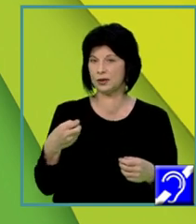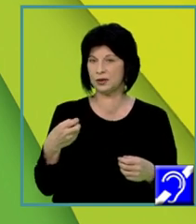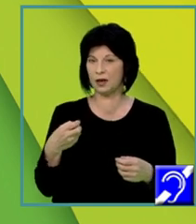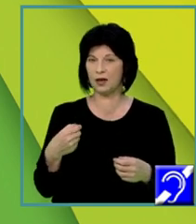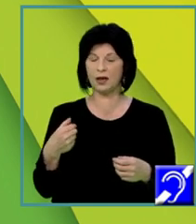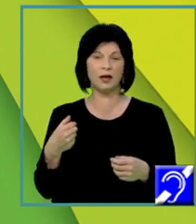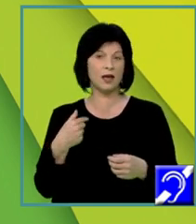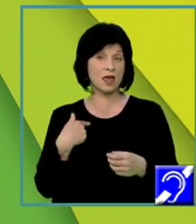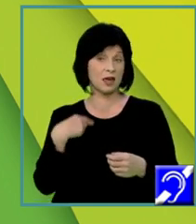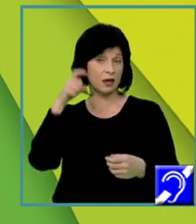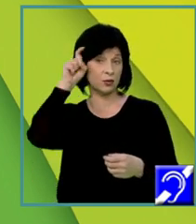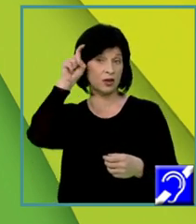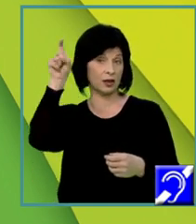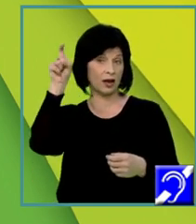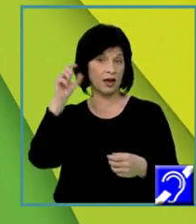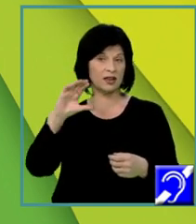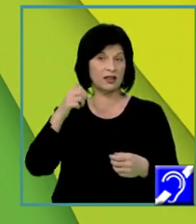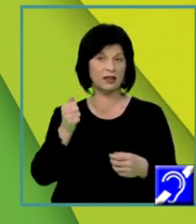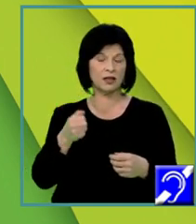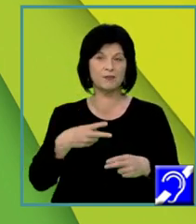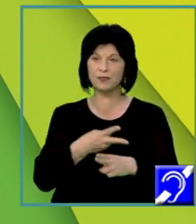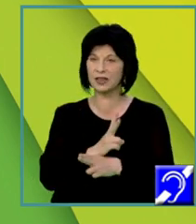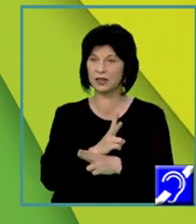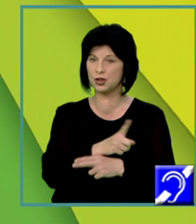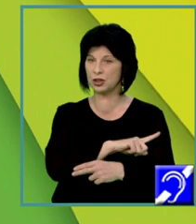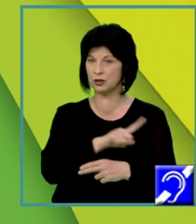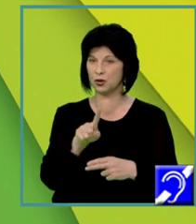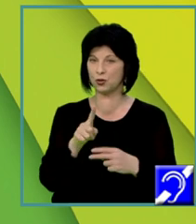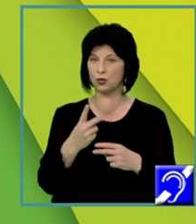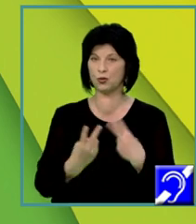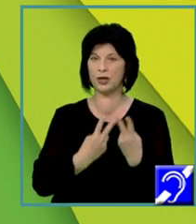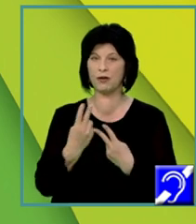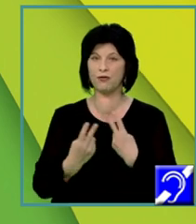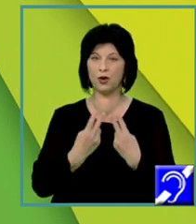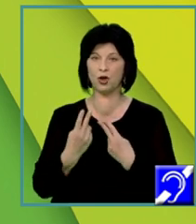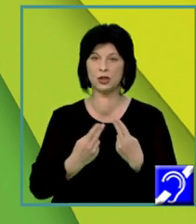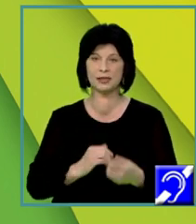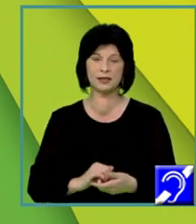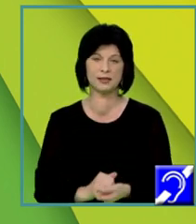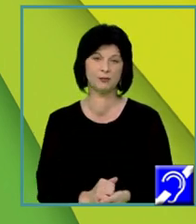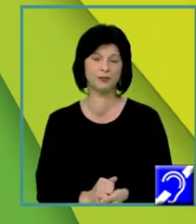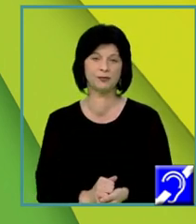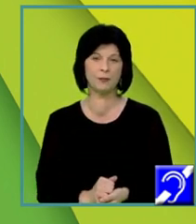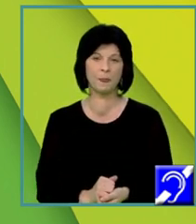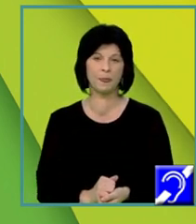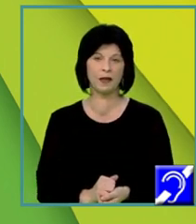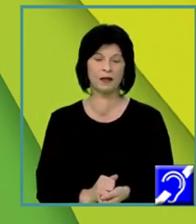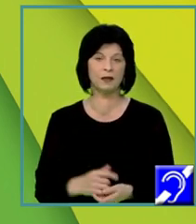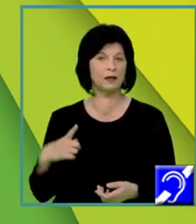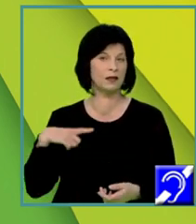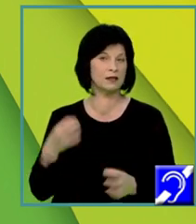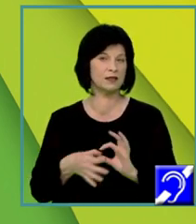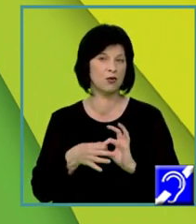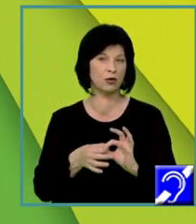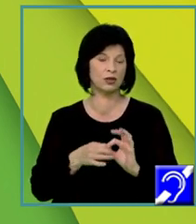cred că. Eu cred că este practic, să spunem așa, un conector de ipoteză, nu are